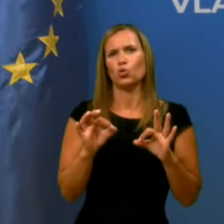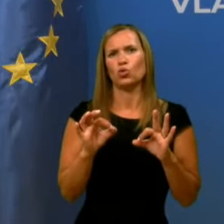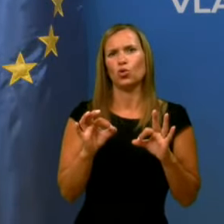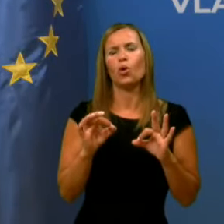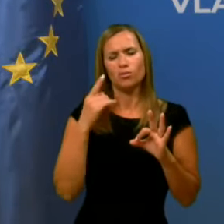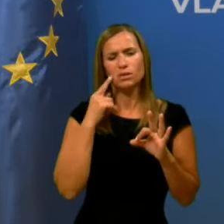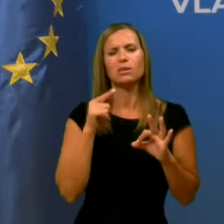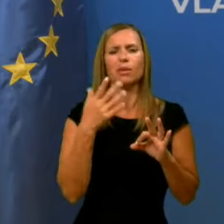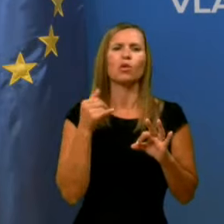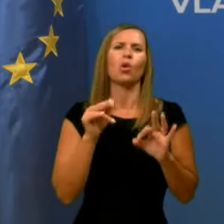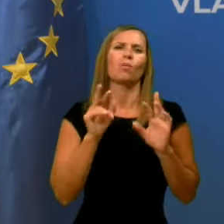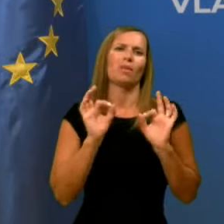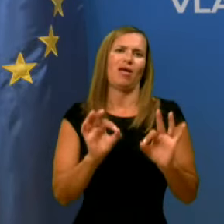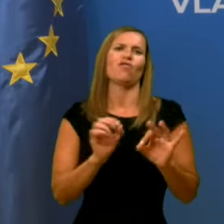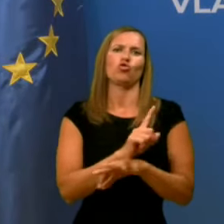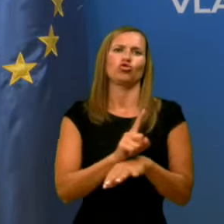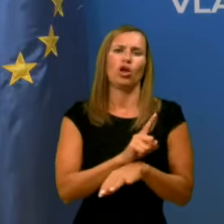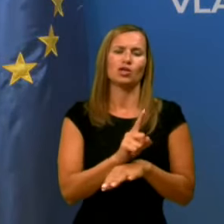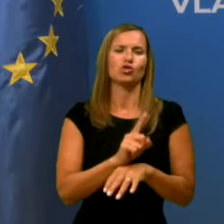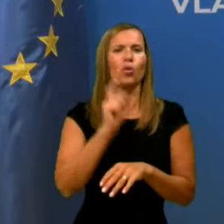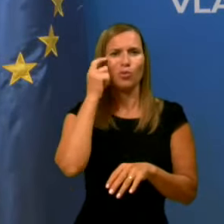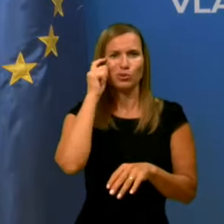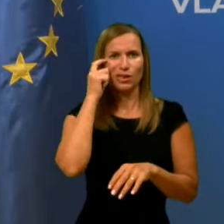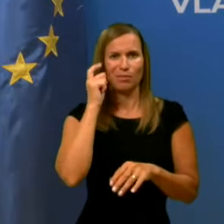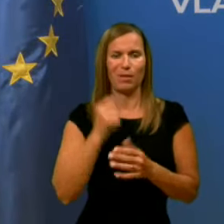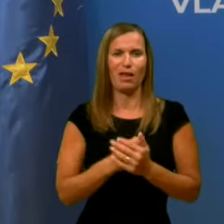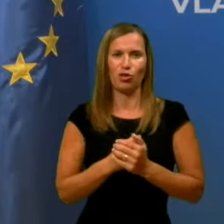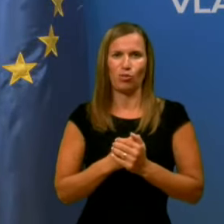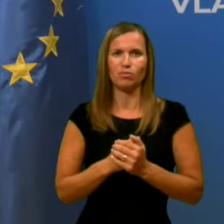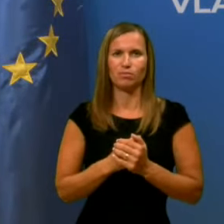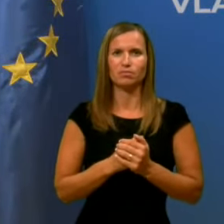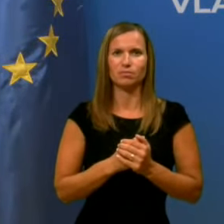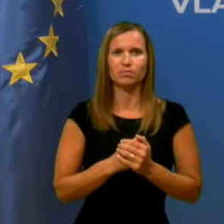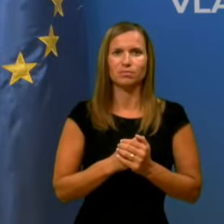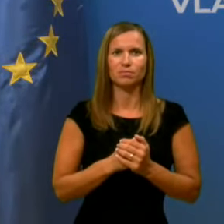bilo pravočasno, poskrbljeno, da bi lahko ravnali, tako kot je potrebno.